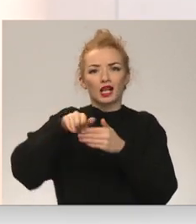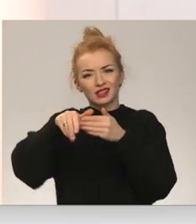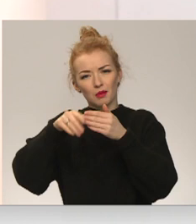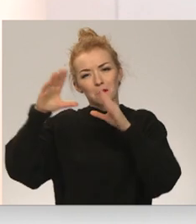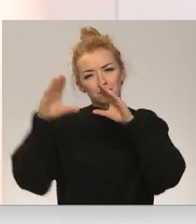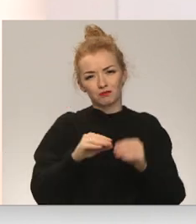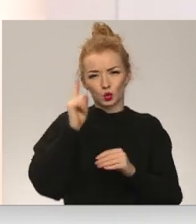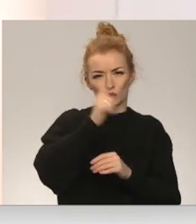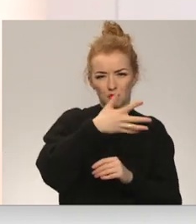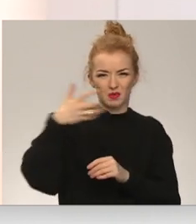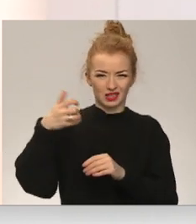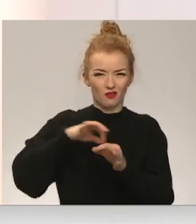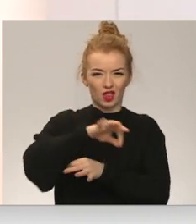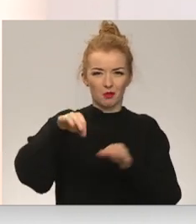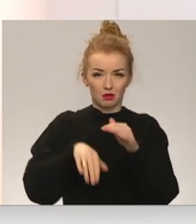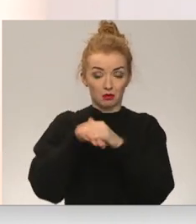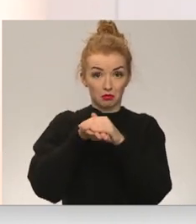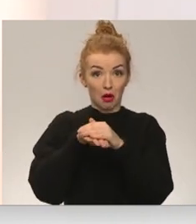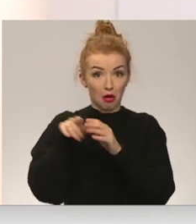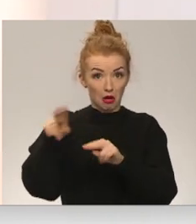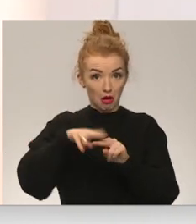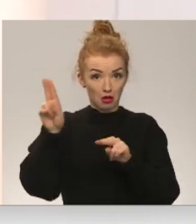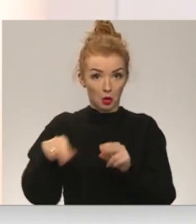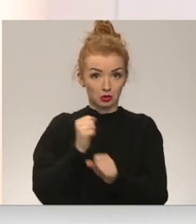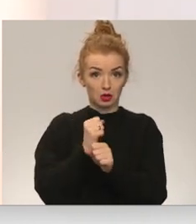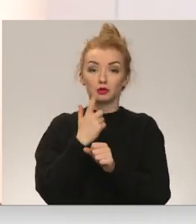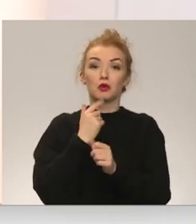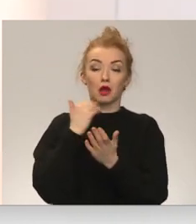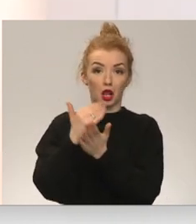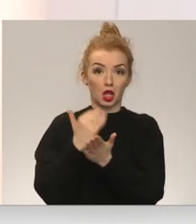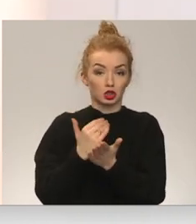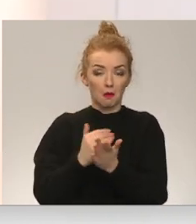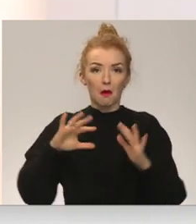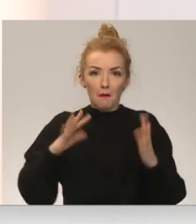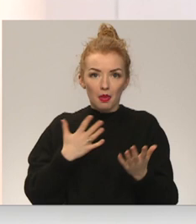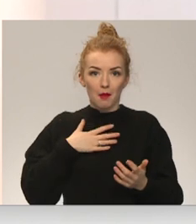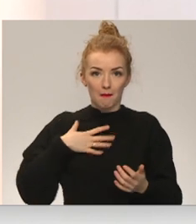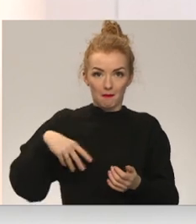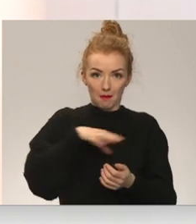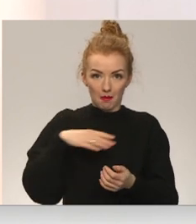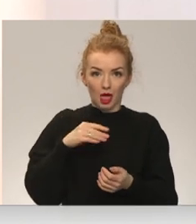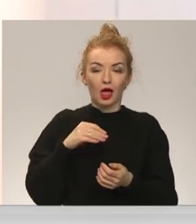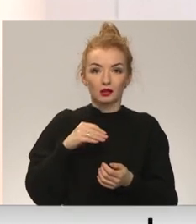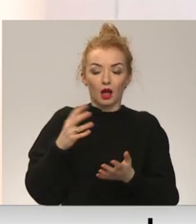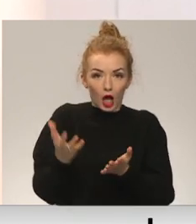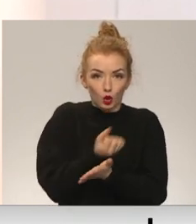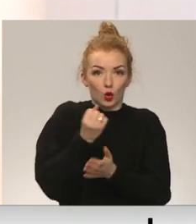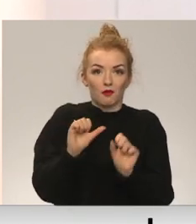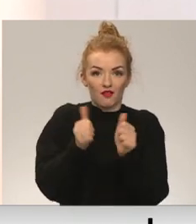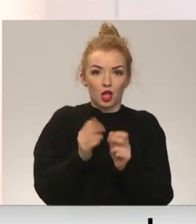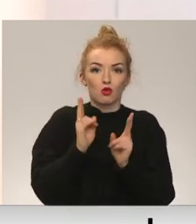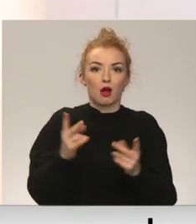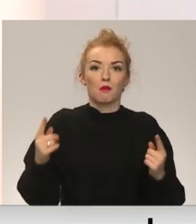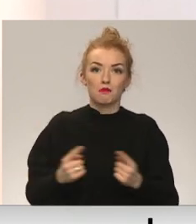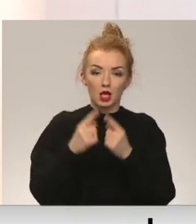no pašā sākumā, jau var strādāt sarkanajā režībā. Ja mēs atrodam veidu, kā tomēr pielāgot